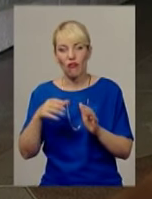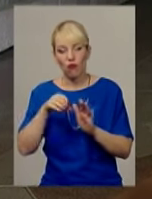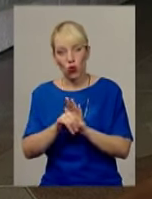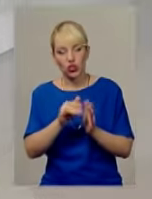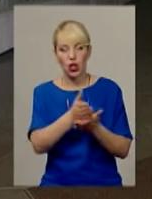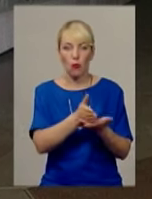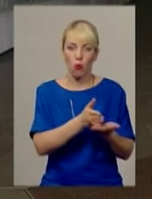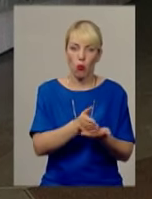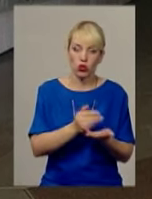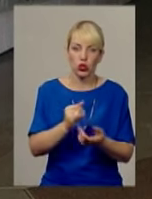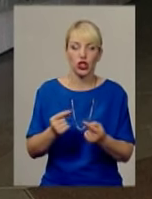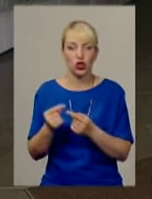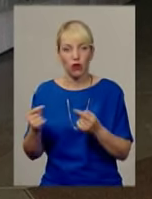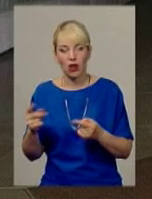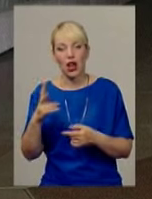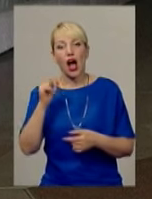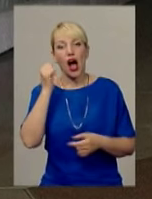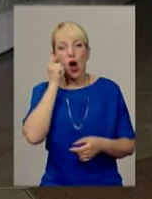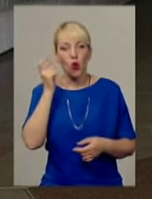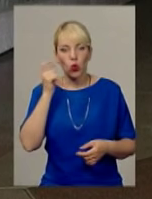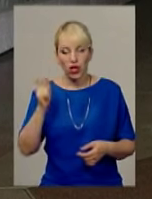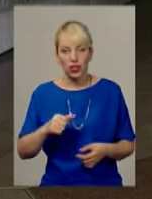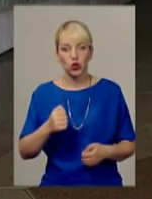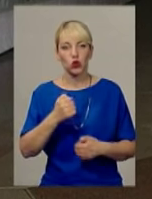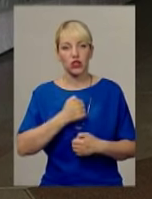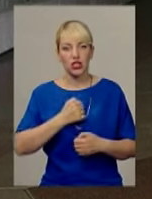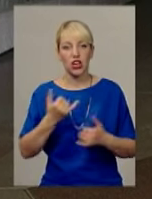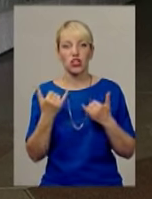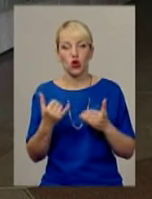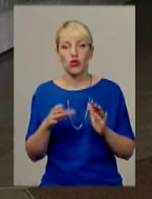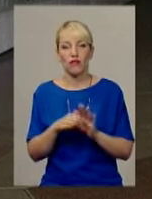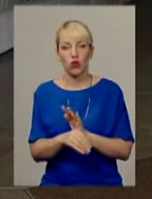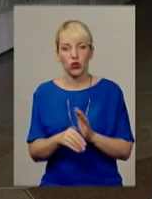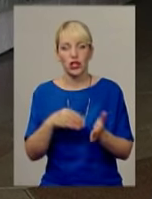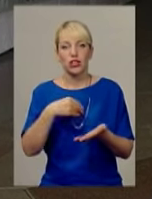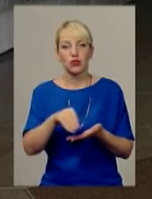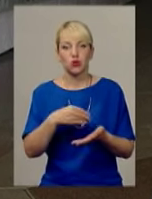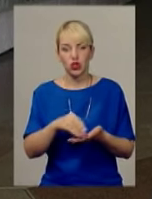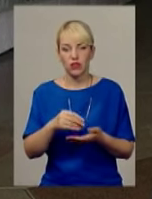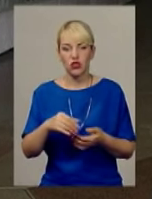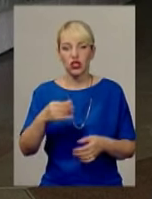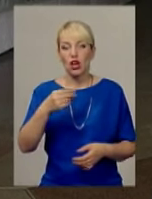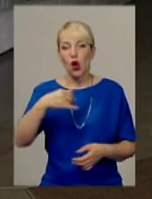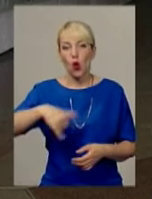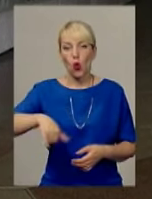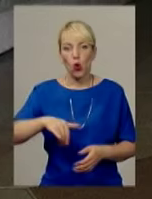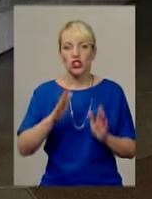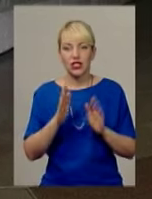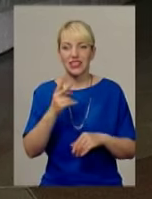споживчого кошику. В Україні, на жаль, на сьогодні входить до споживчого кошика лише 297